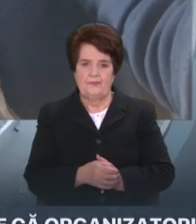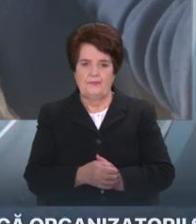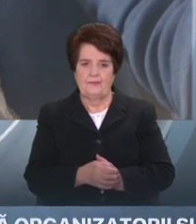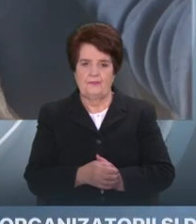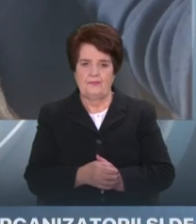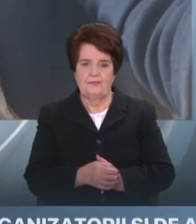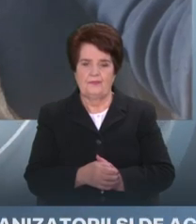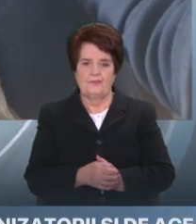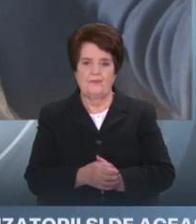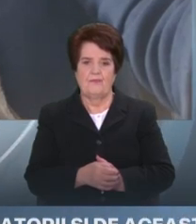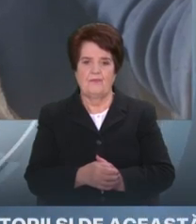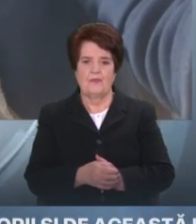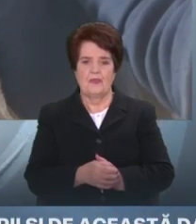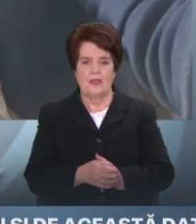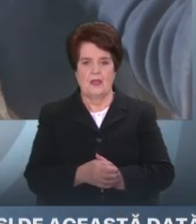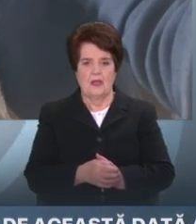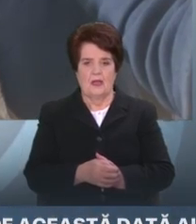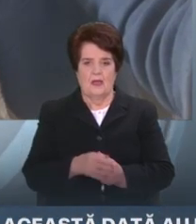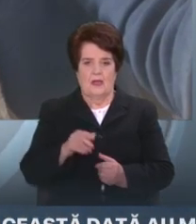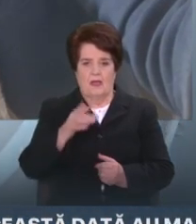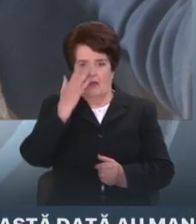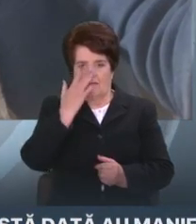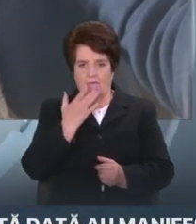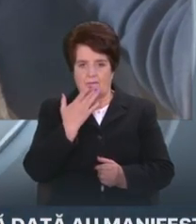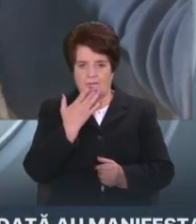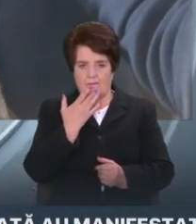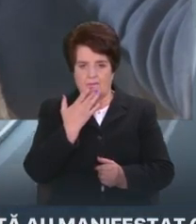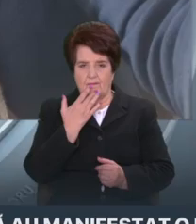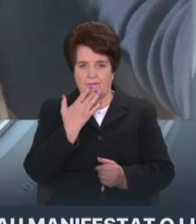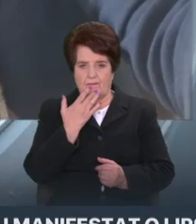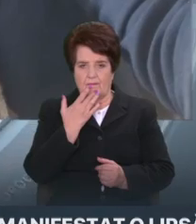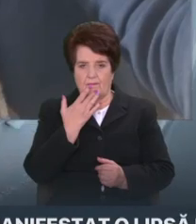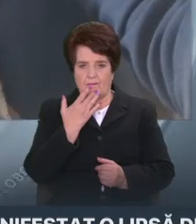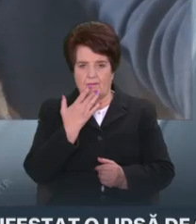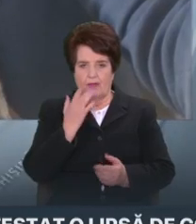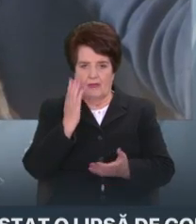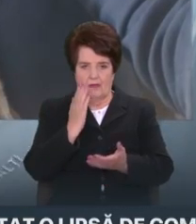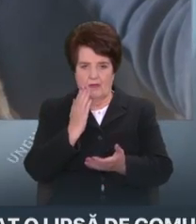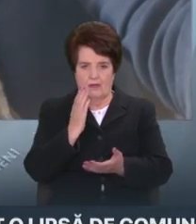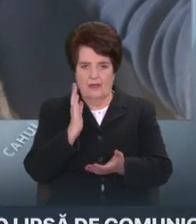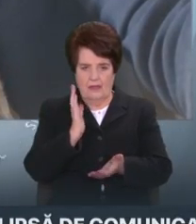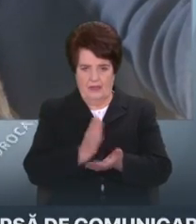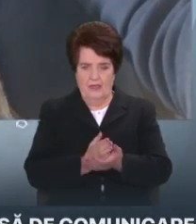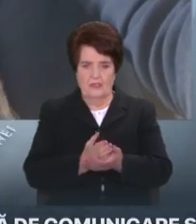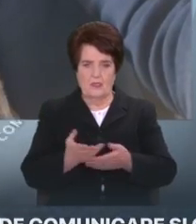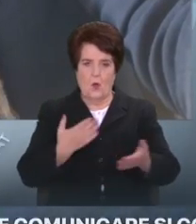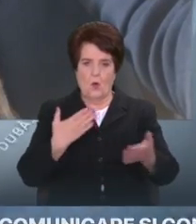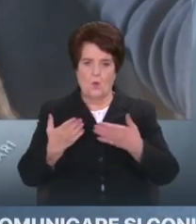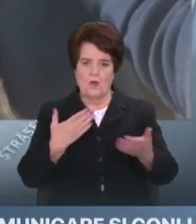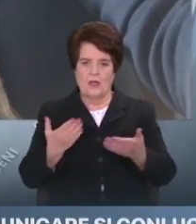Există o comunicare separată